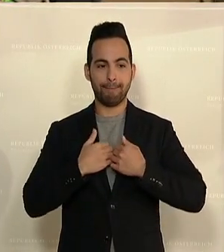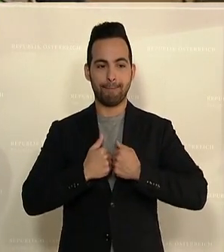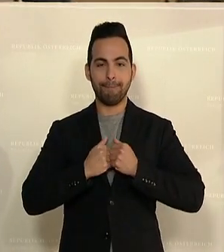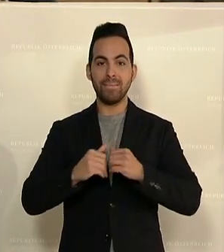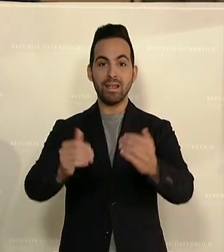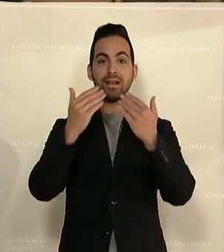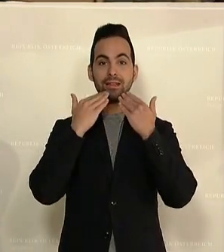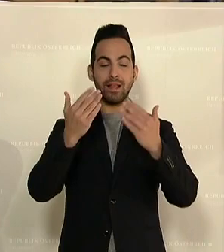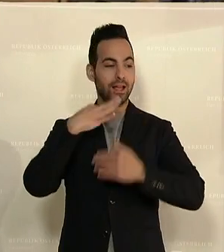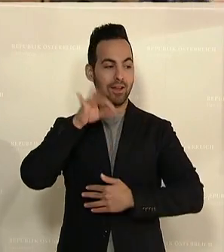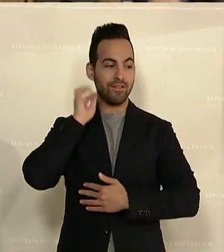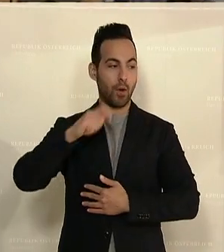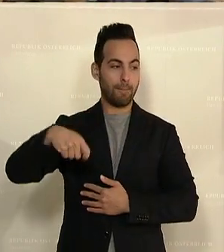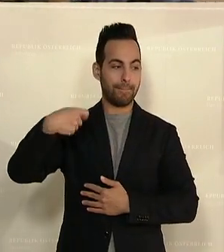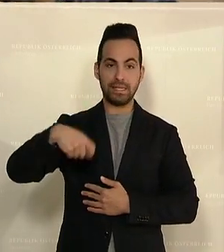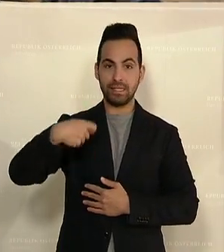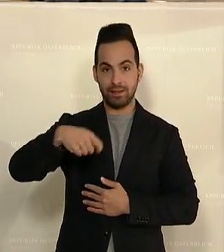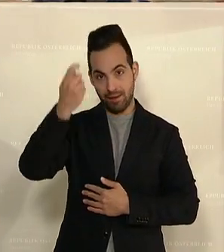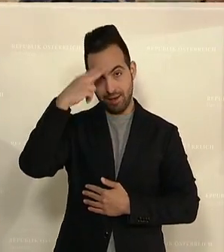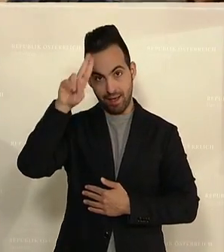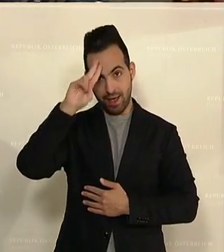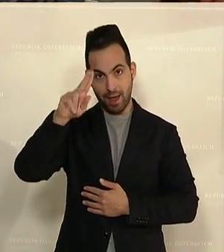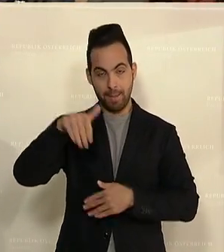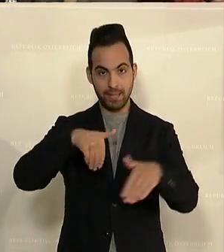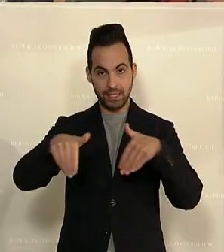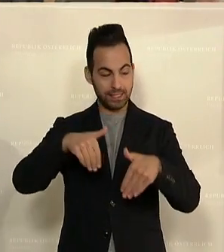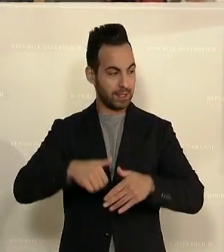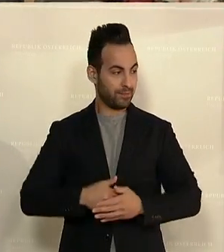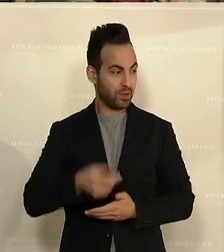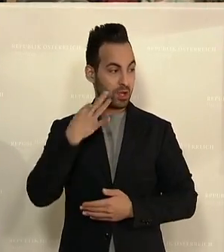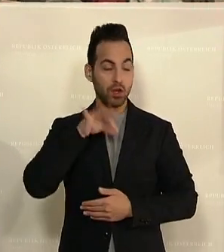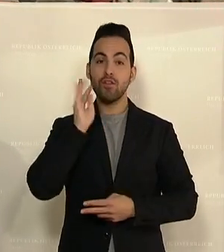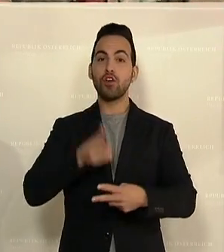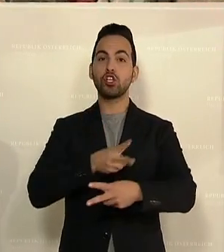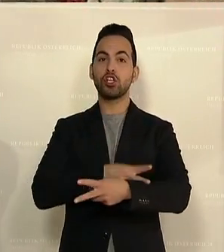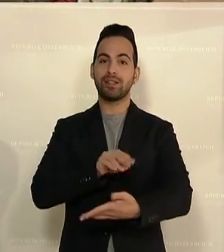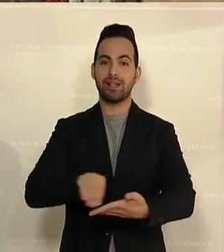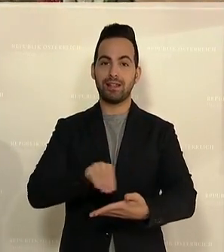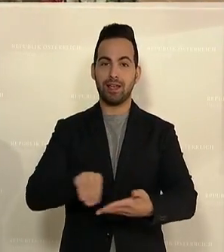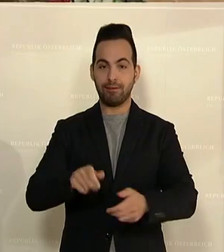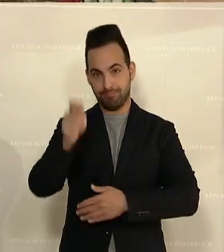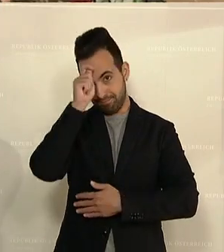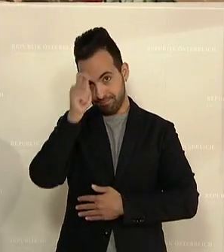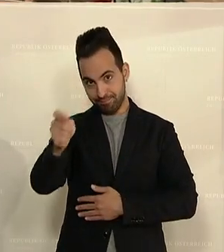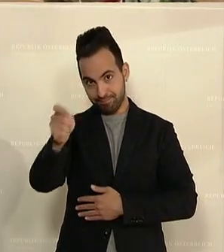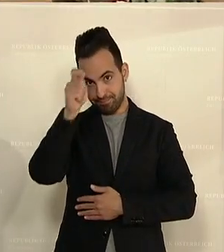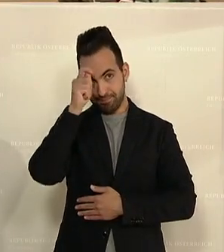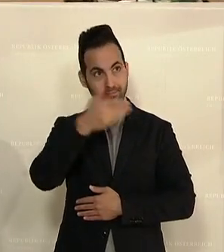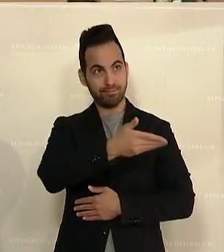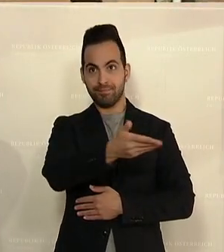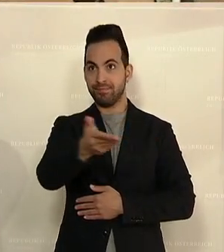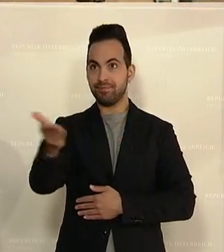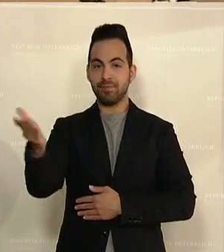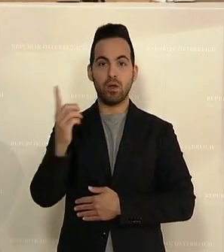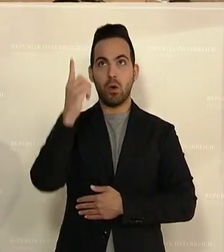Danke Frau Präsidentin, Herr Minister, Frau Staatssekretärin, geschätzte Hohe